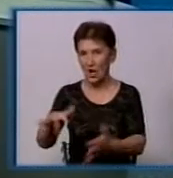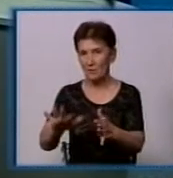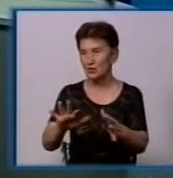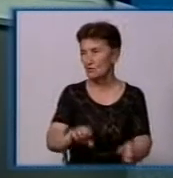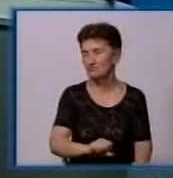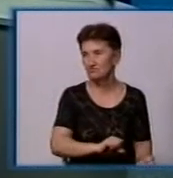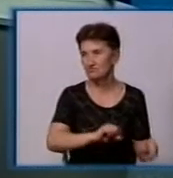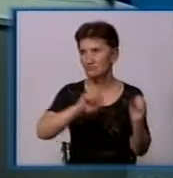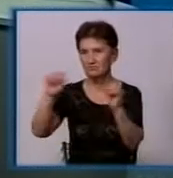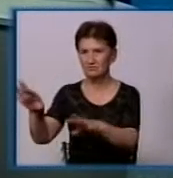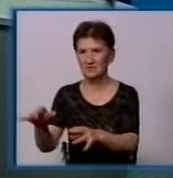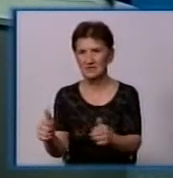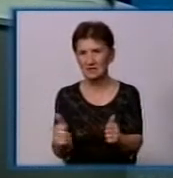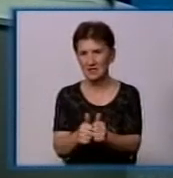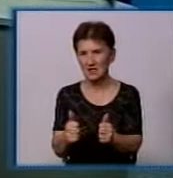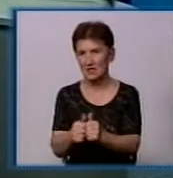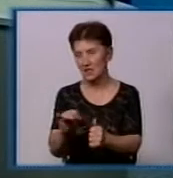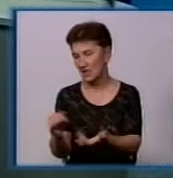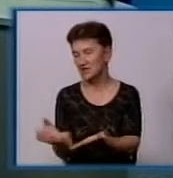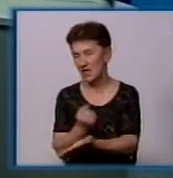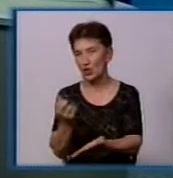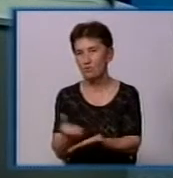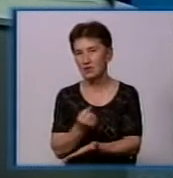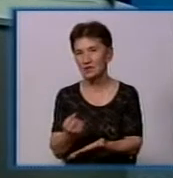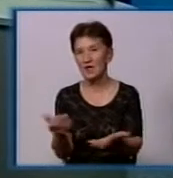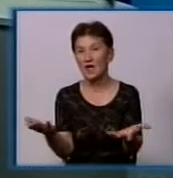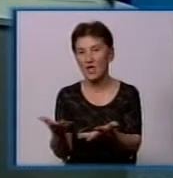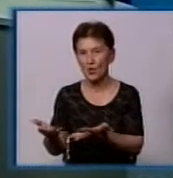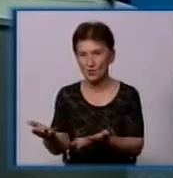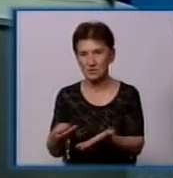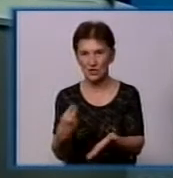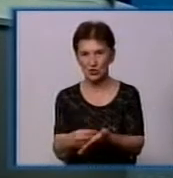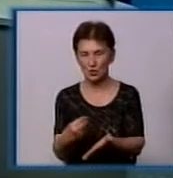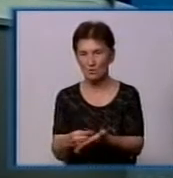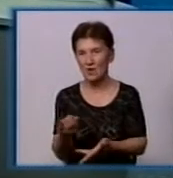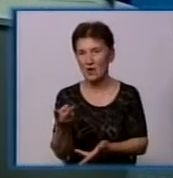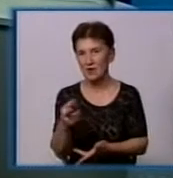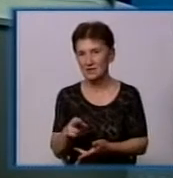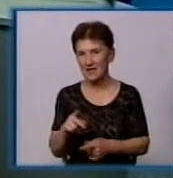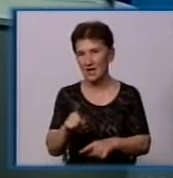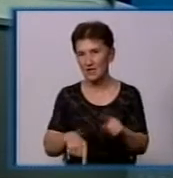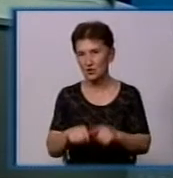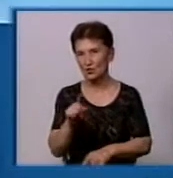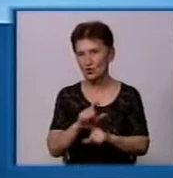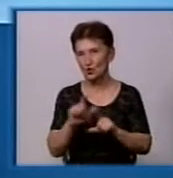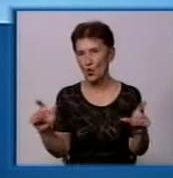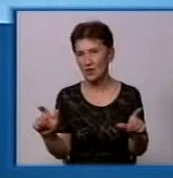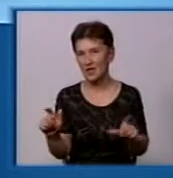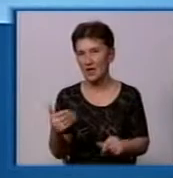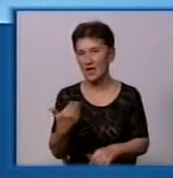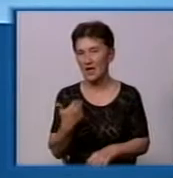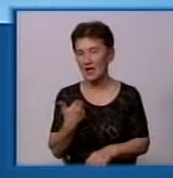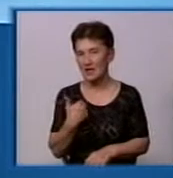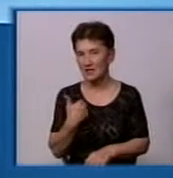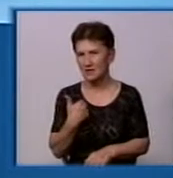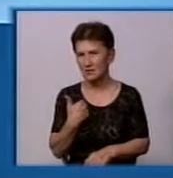до сусідньої Олександрії і заробити хоча б певну суму для рідної школи. Нам головне змінити